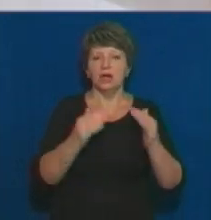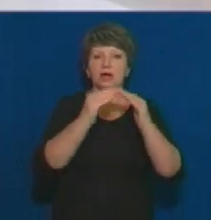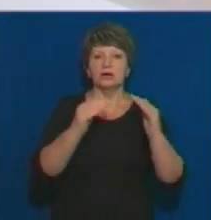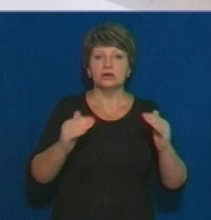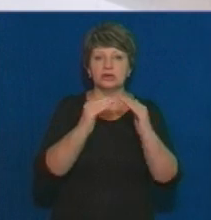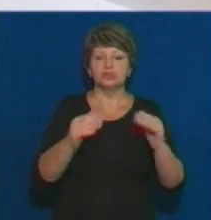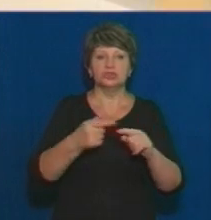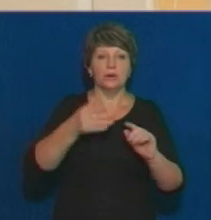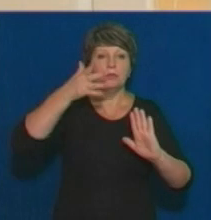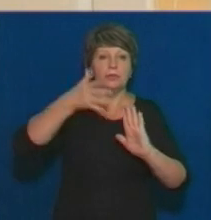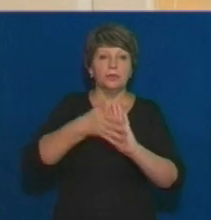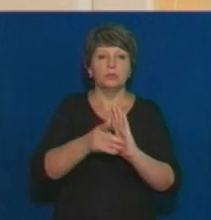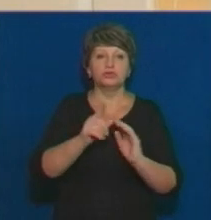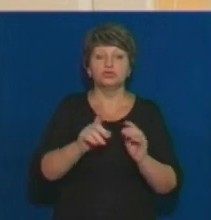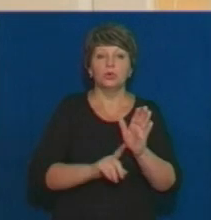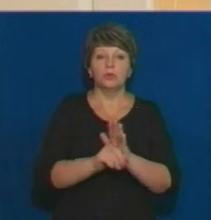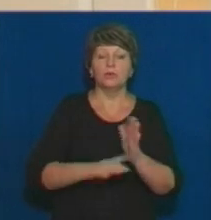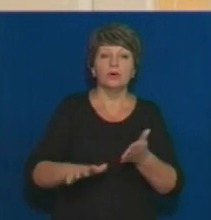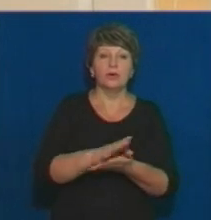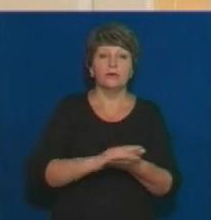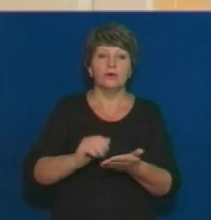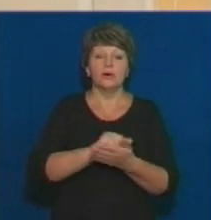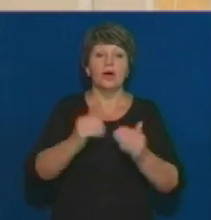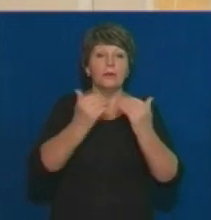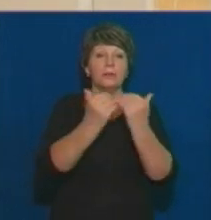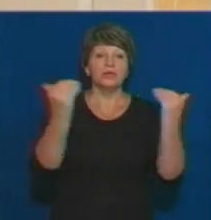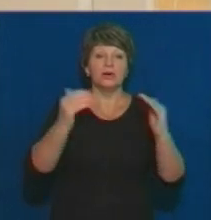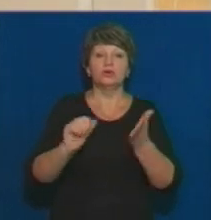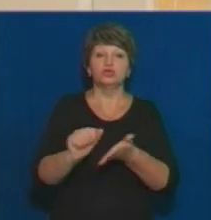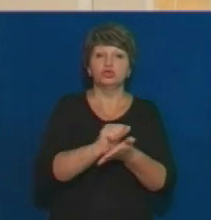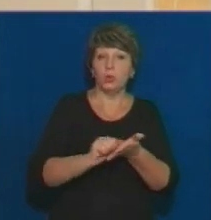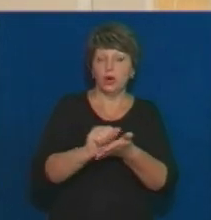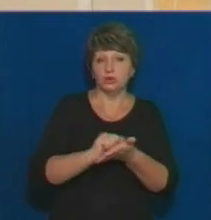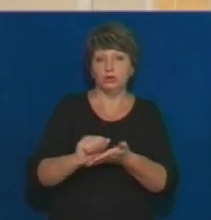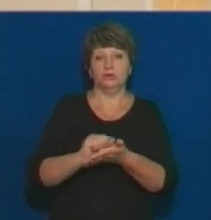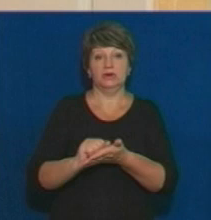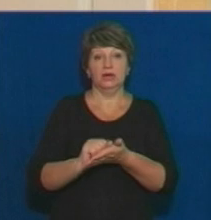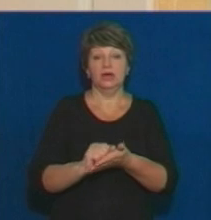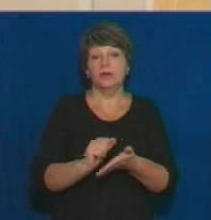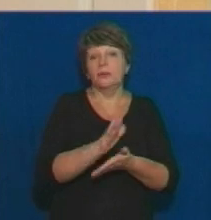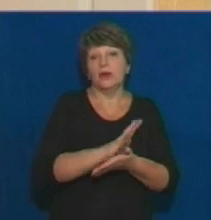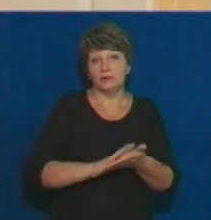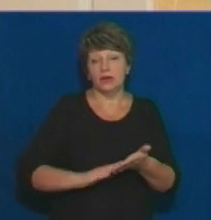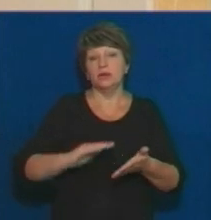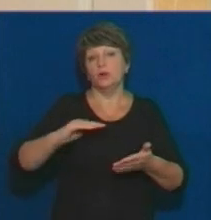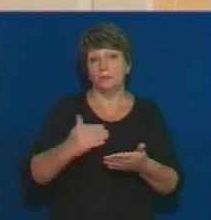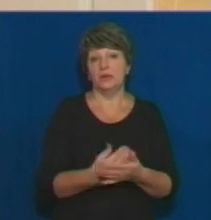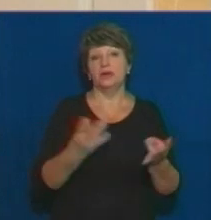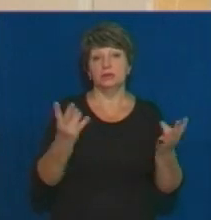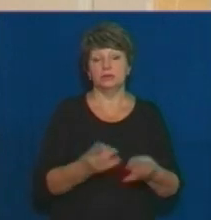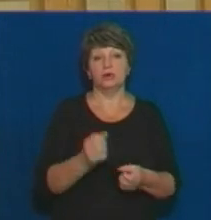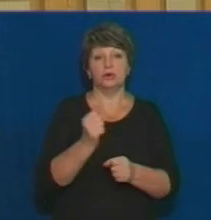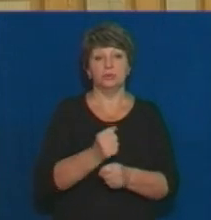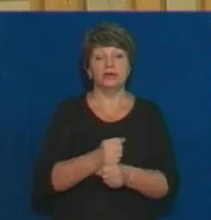призводить до того, що руйнується потолок, руйнується штукатурка і надалі знову ж треба робити